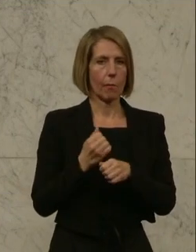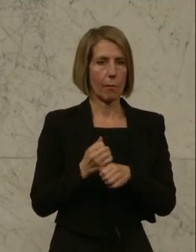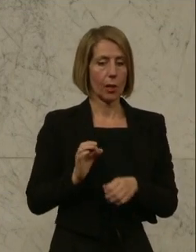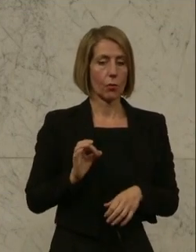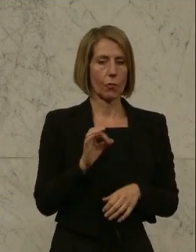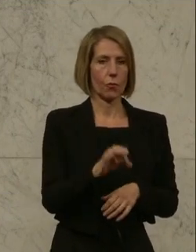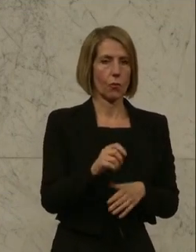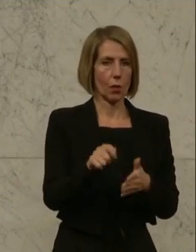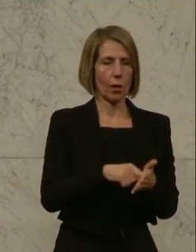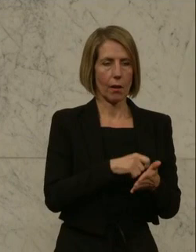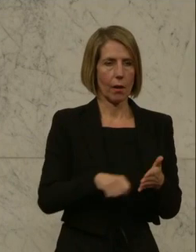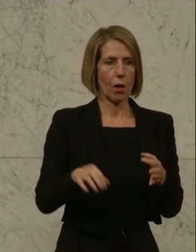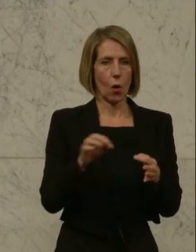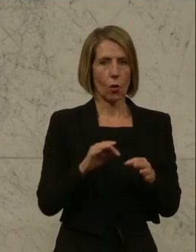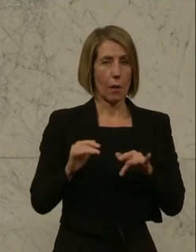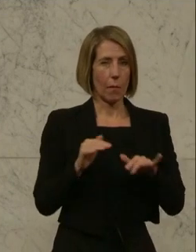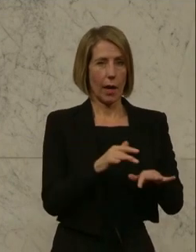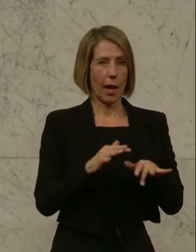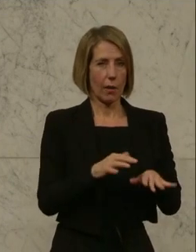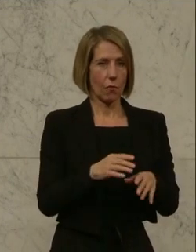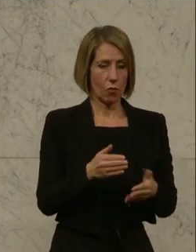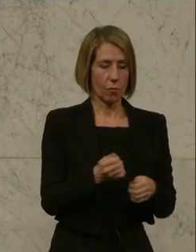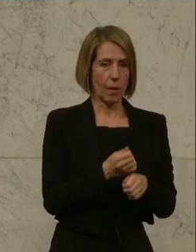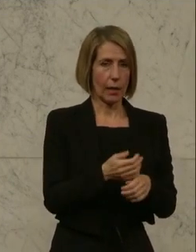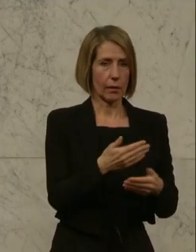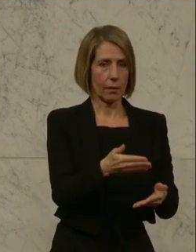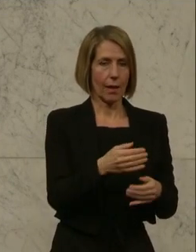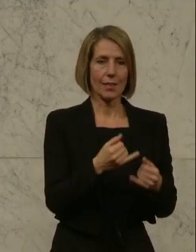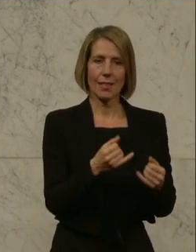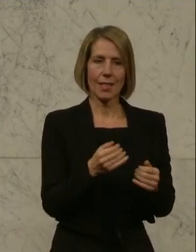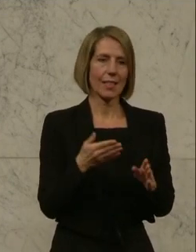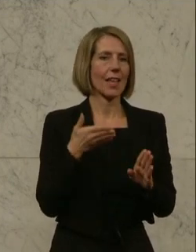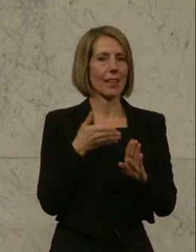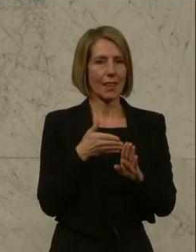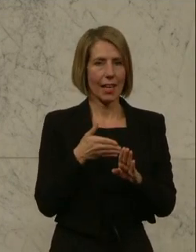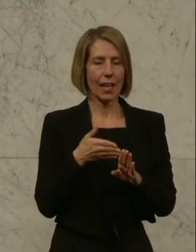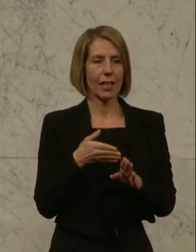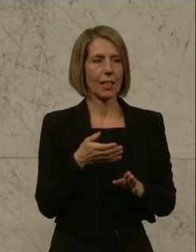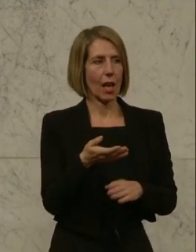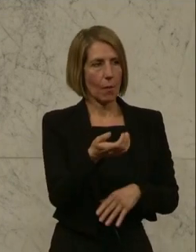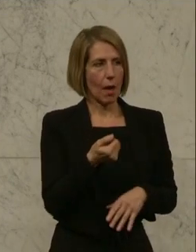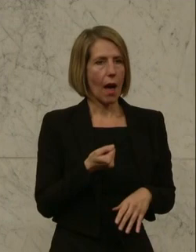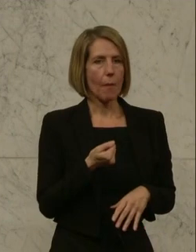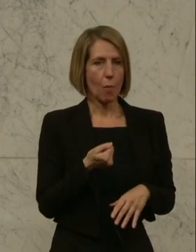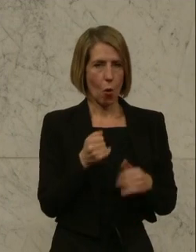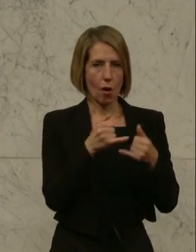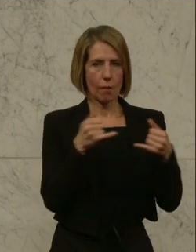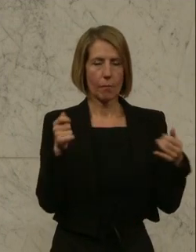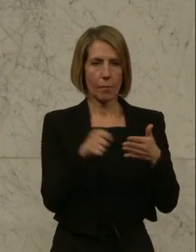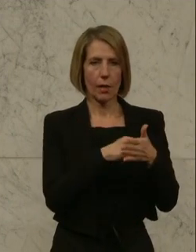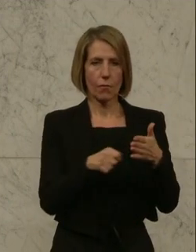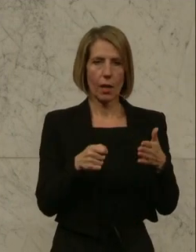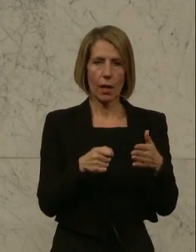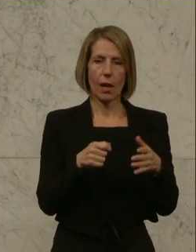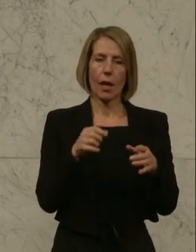beeinflusst ihn, setzt ihn unter Druck. Jetzt kann man direkt beim Abholen der Briefwahlstimme sofort, künftig dann bei der Gemeinde oder beim